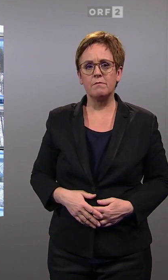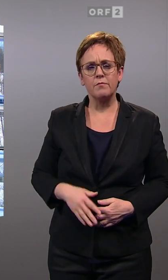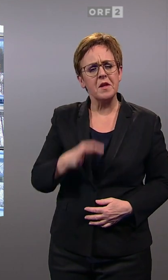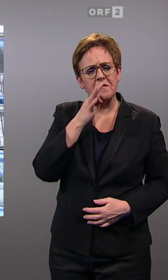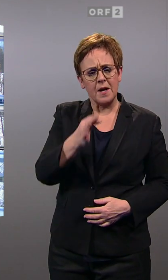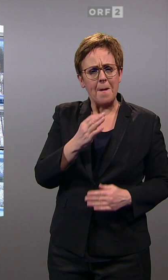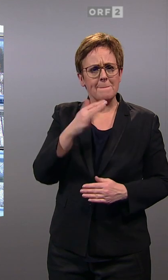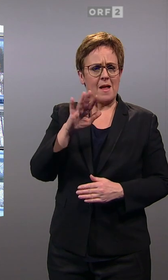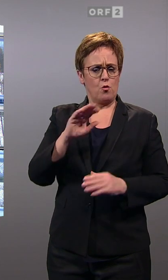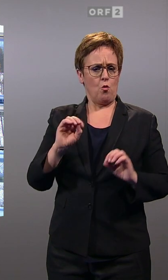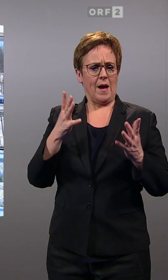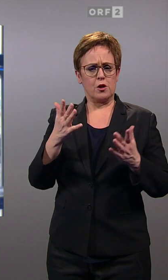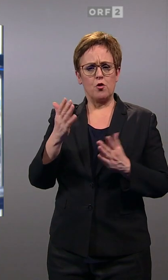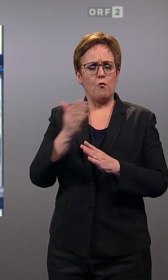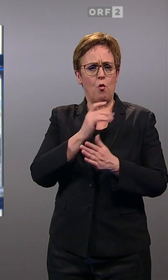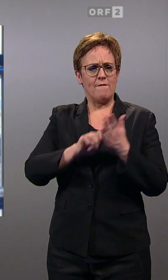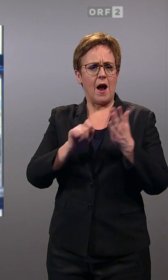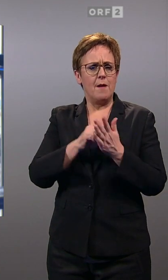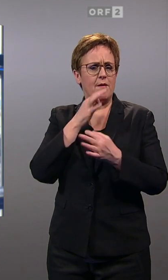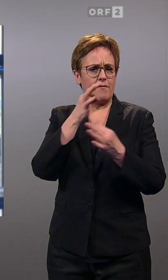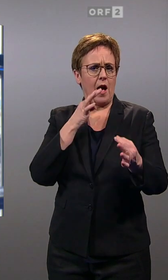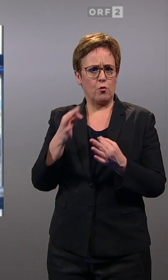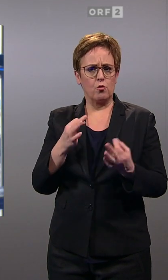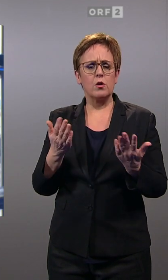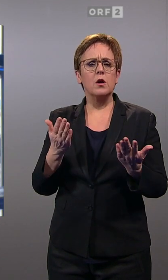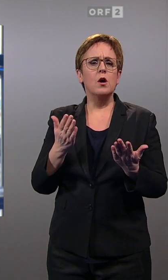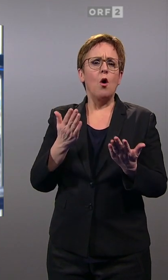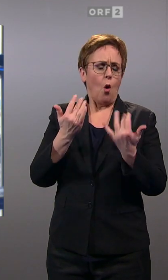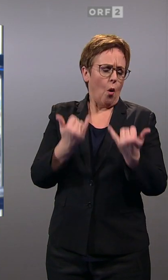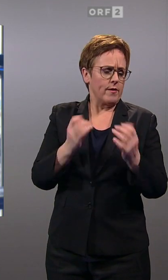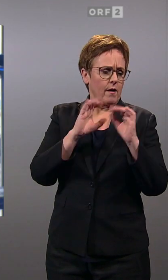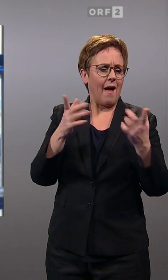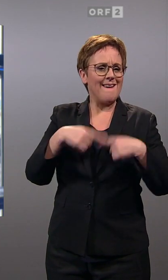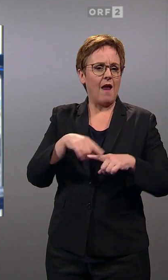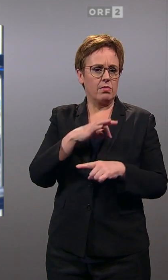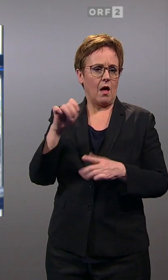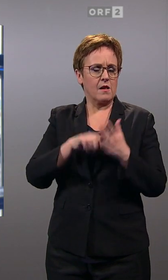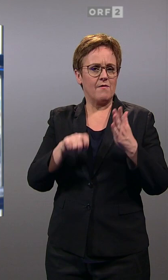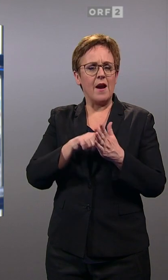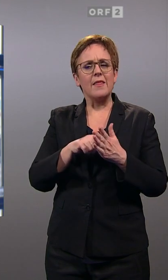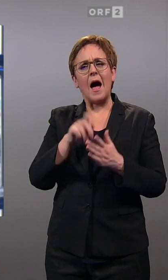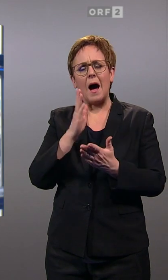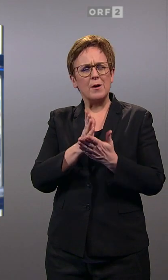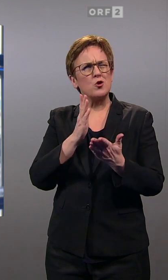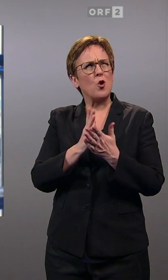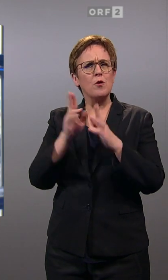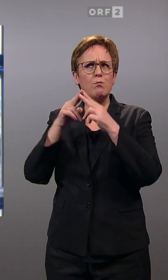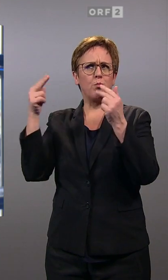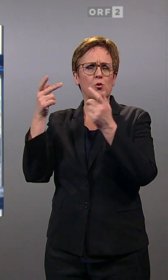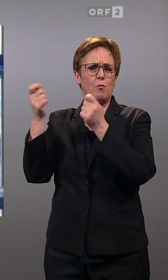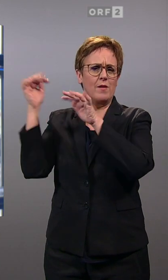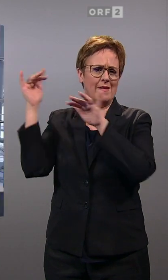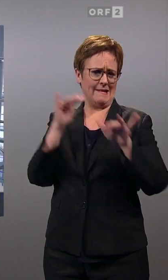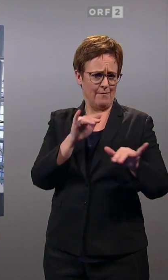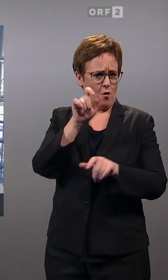überrascht bei der Vorwahlbefragung? Sie haben es schon angesprochen. Ja, es ist heute eine Landtagswahl. Aber offenbar spielt da die Bundespolitik schon für